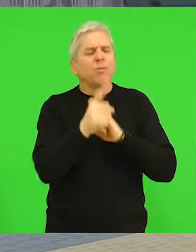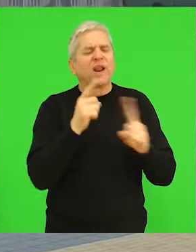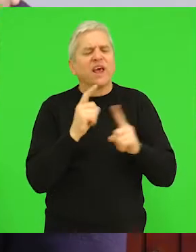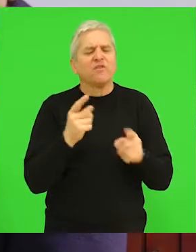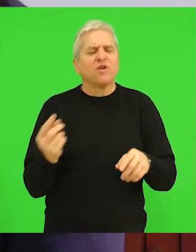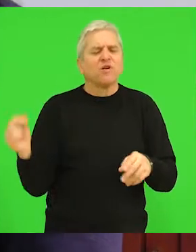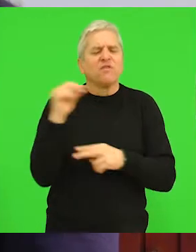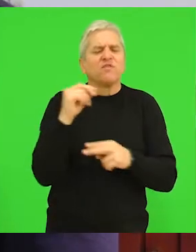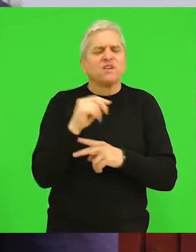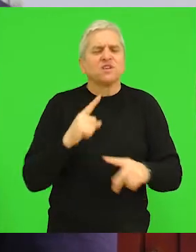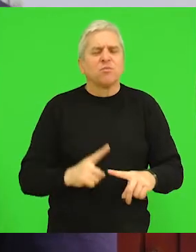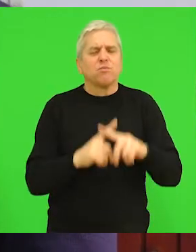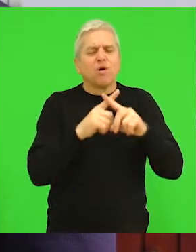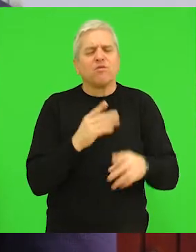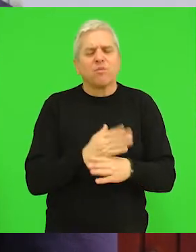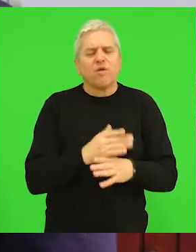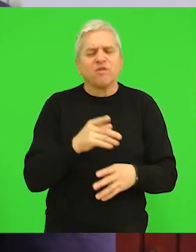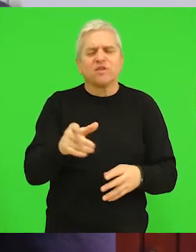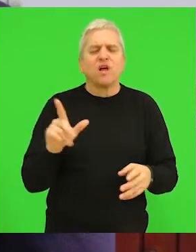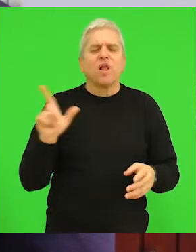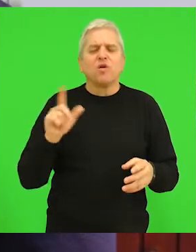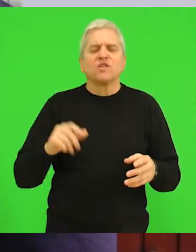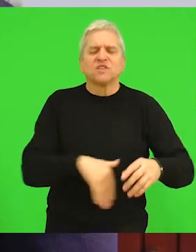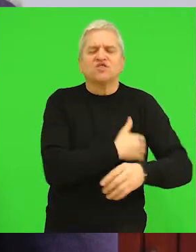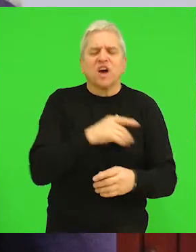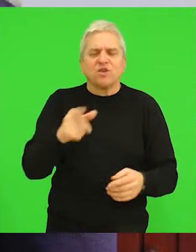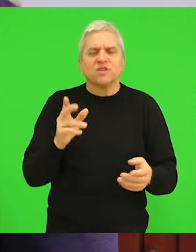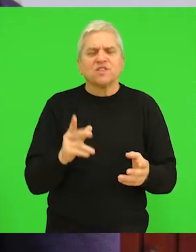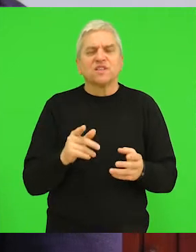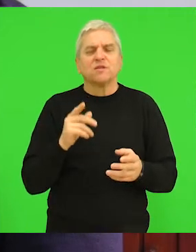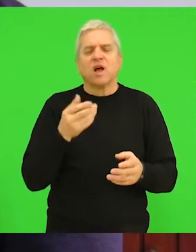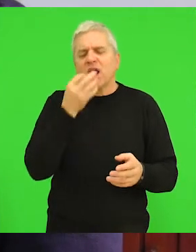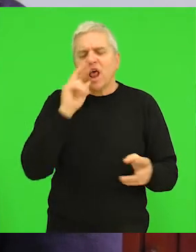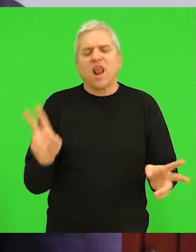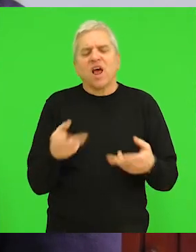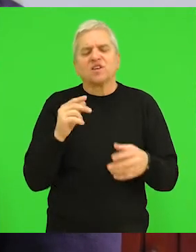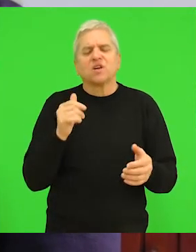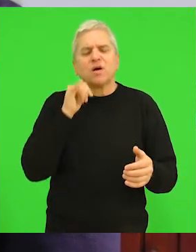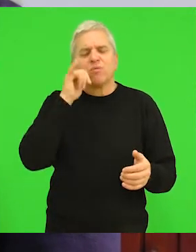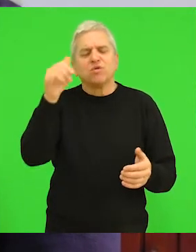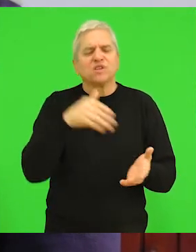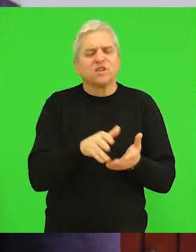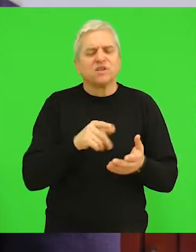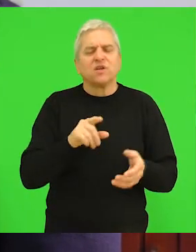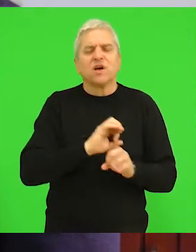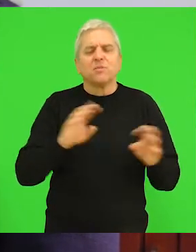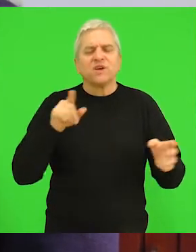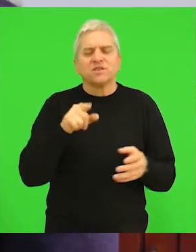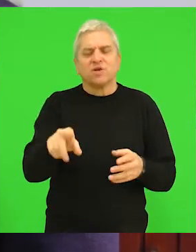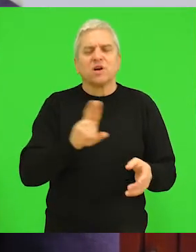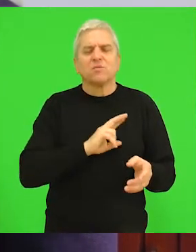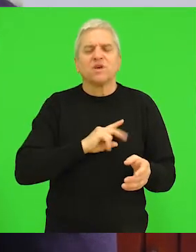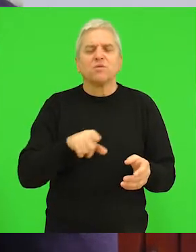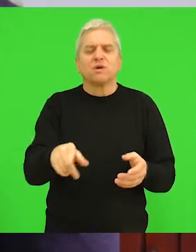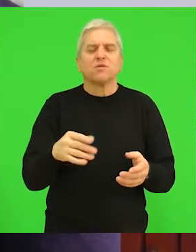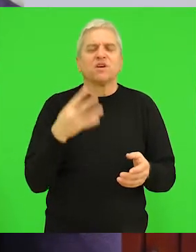dodatnih povlastica za učenike da se olakša roditeljima putni trošak, znači bez toga mi gubimo,